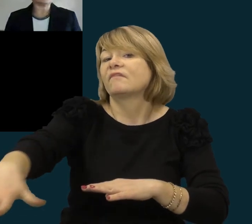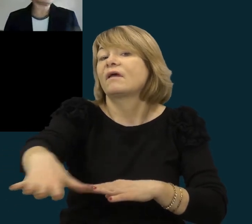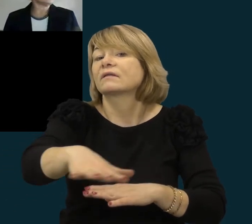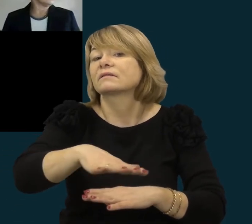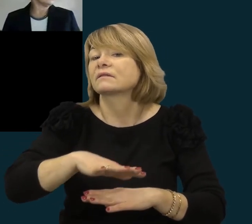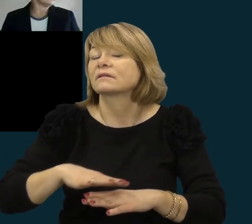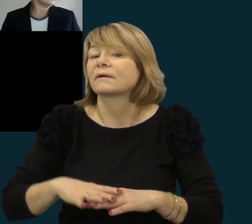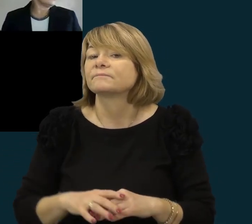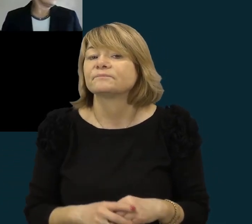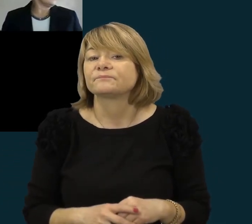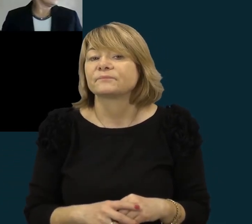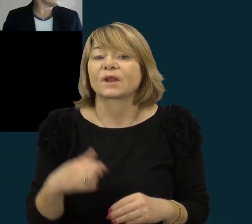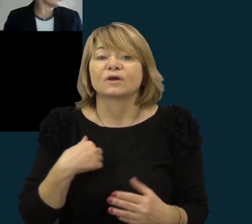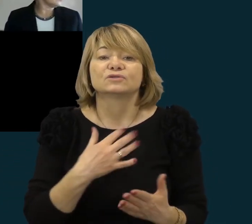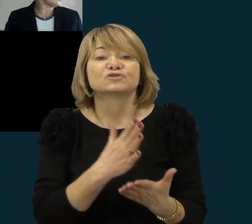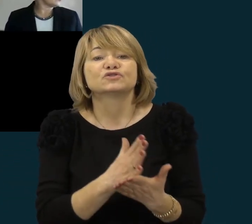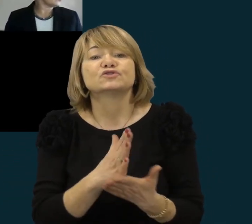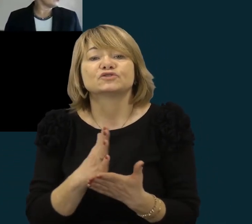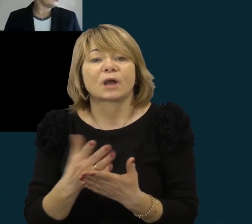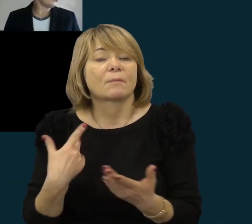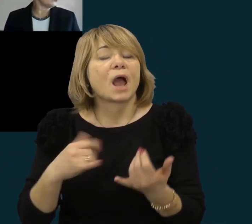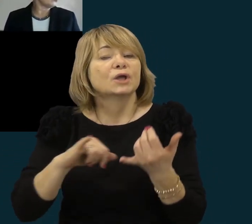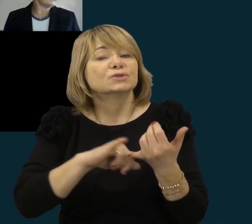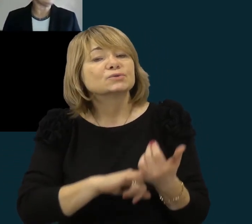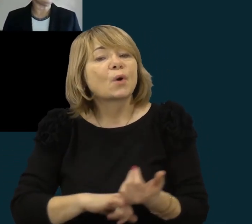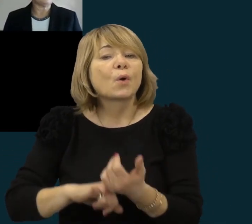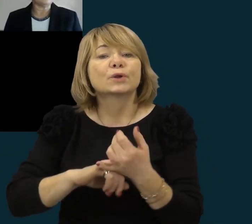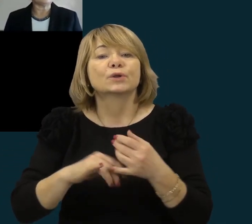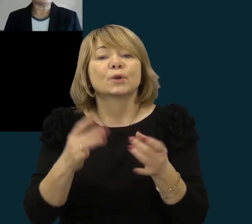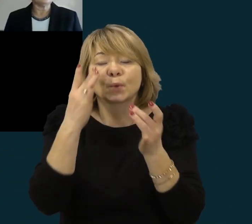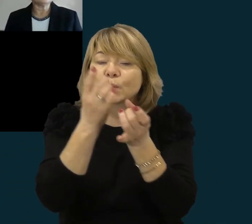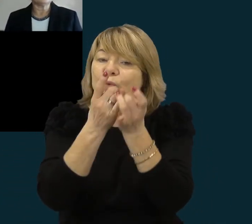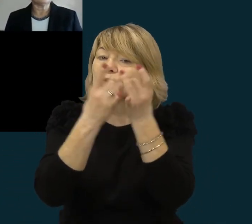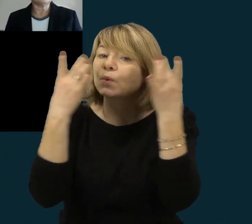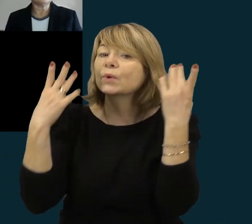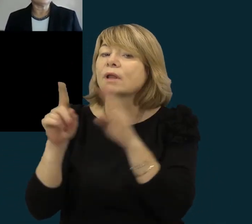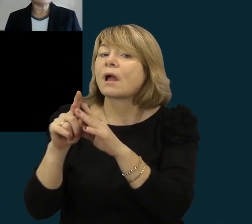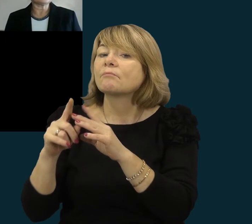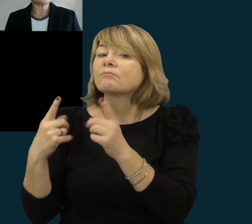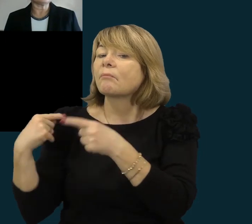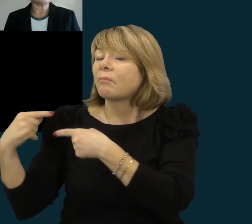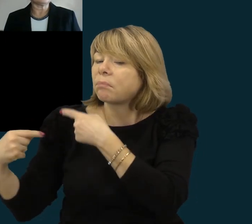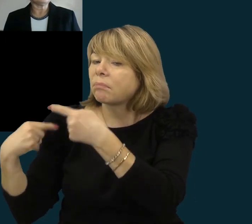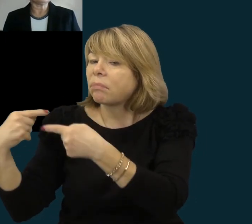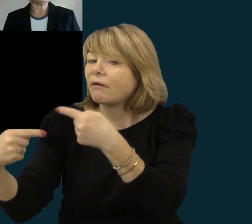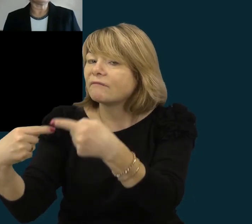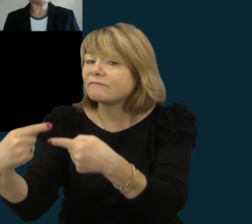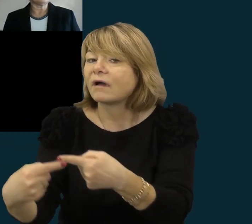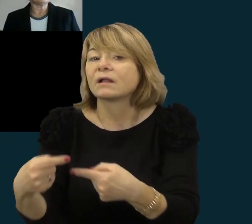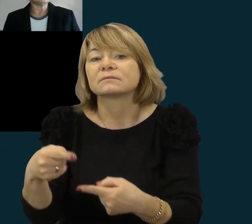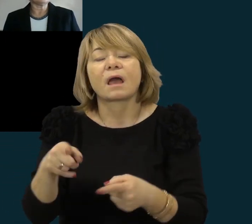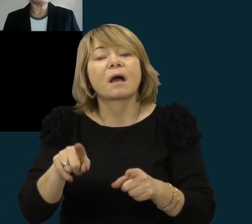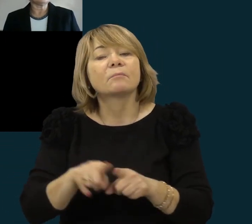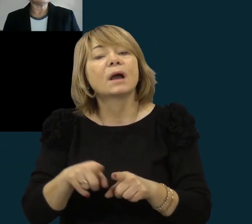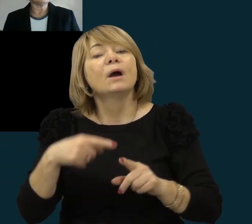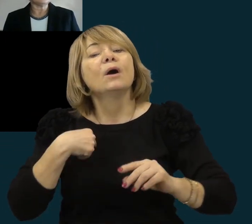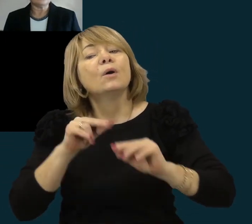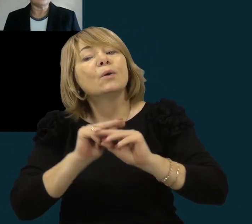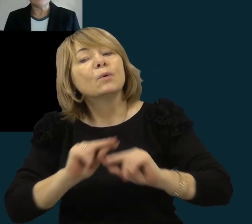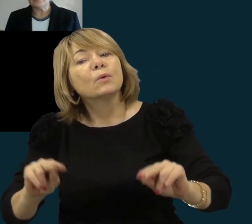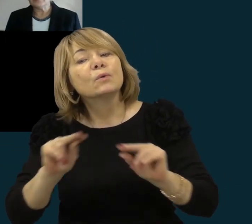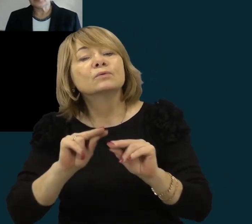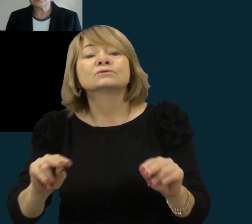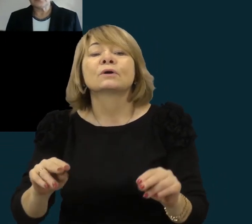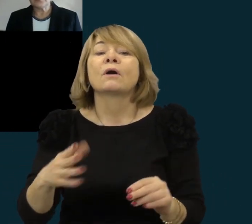turime tokį istorinį, kultūrinį paveldą, kuris tikrai ugdo mokinių